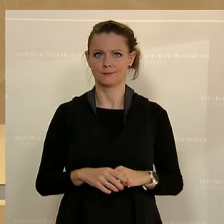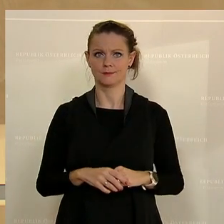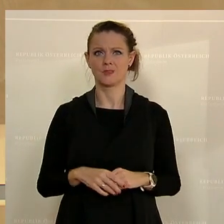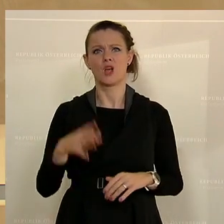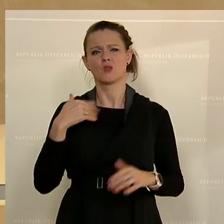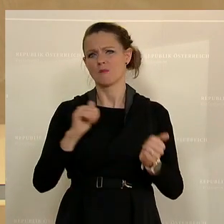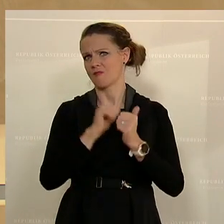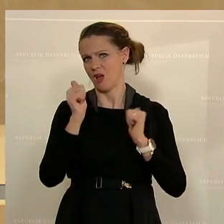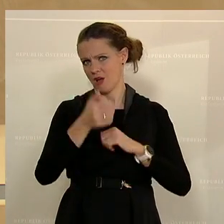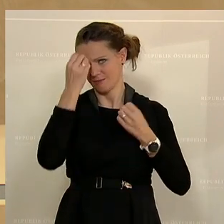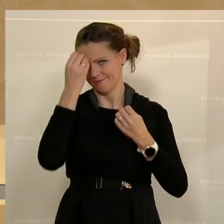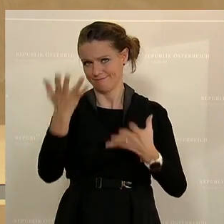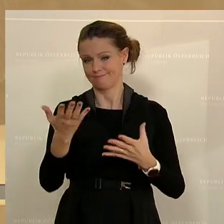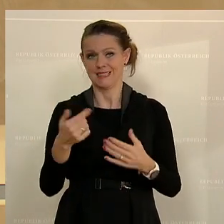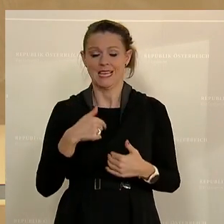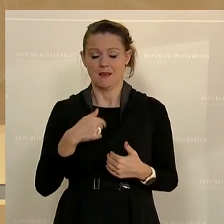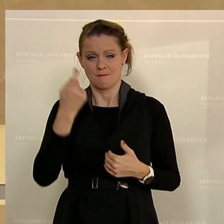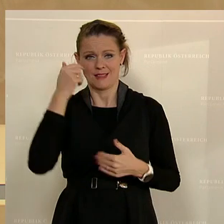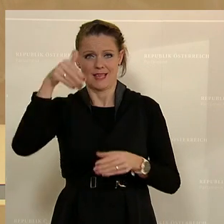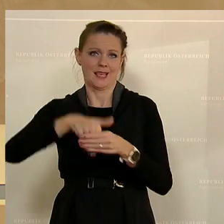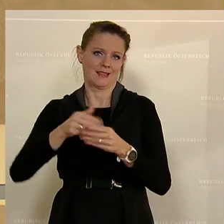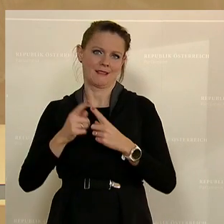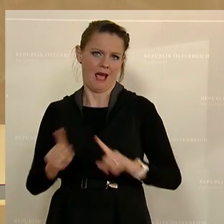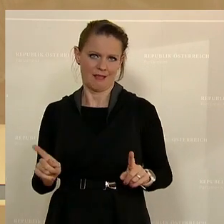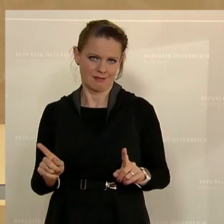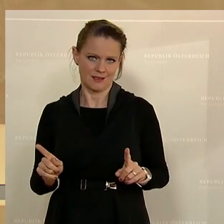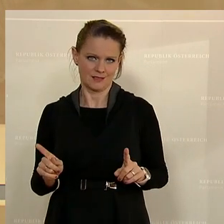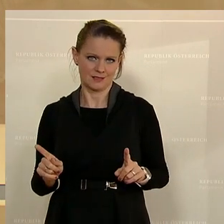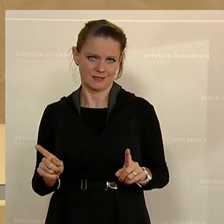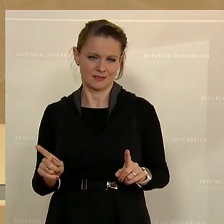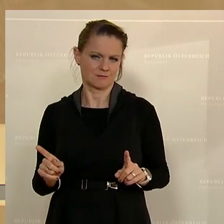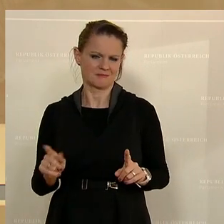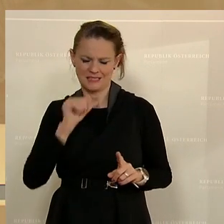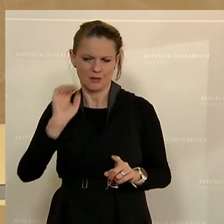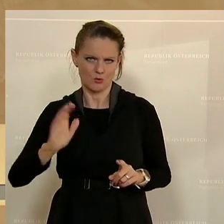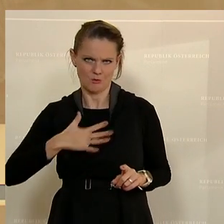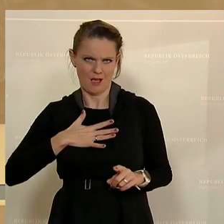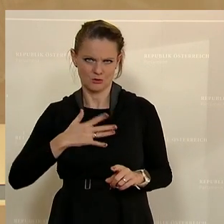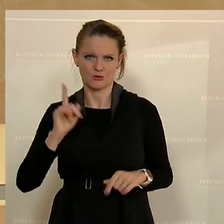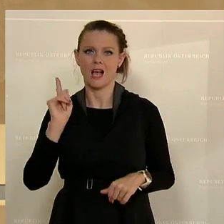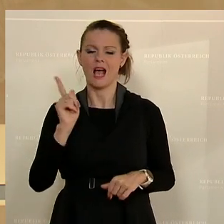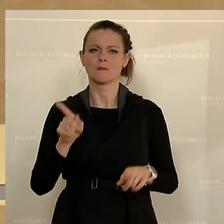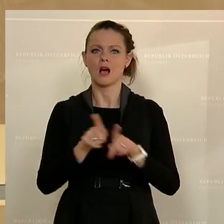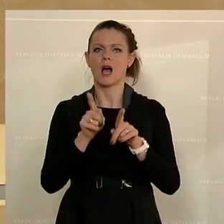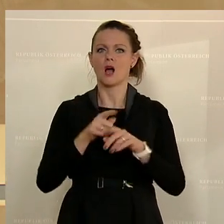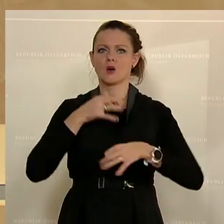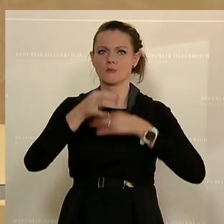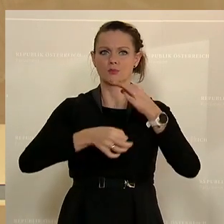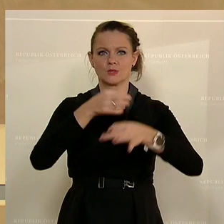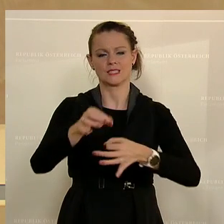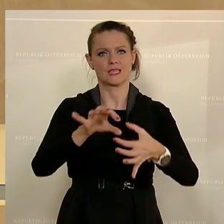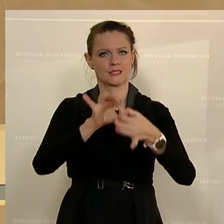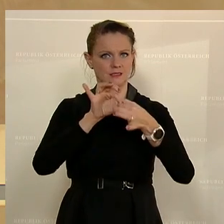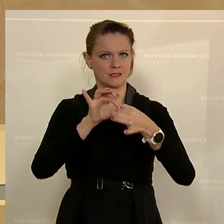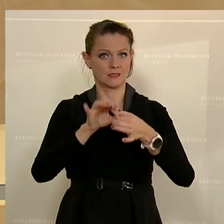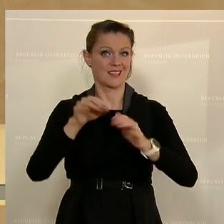schicken, dass ich inhaltlich natürlich anderer Ansicht bin. Ich glaube, das ist keine Überraschung. Es geht aber auch um den Prozess. Es geht auch um